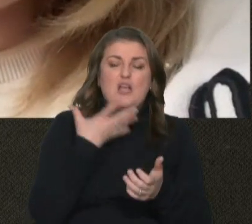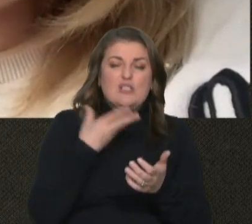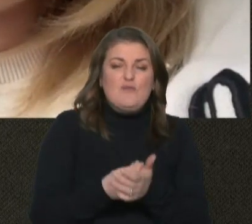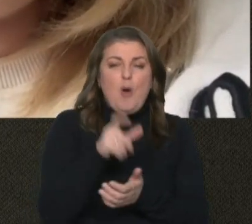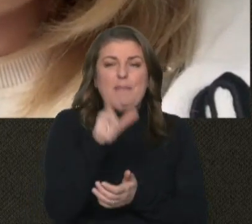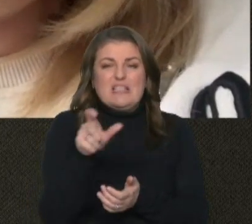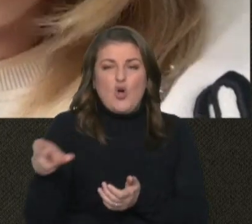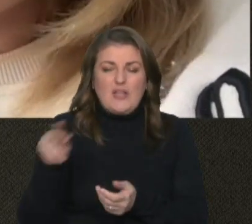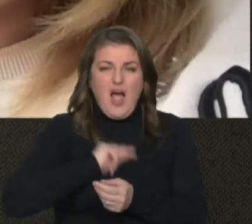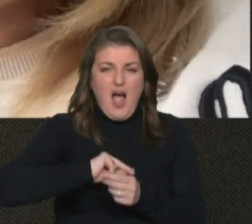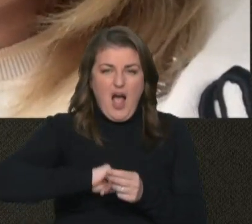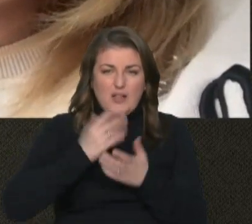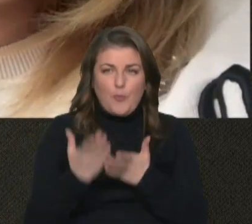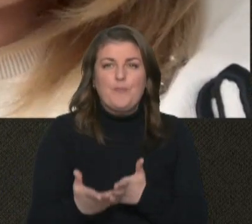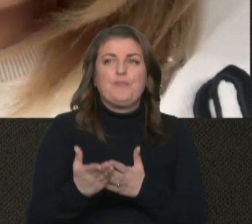персоналу.